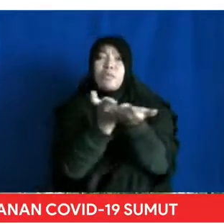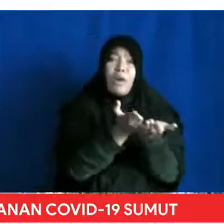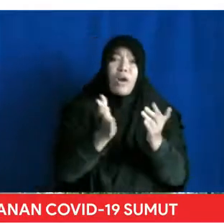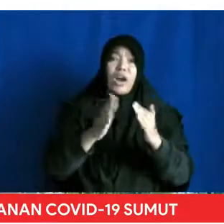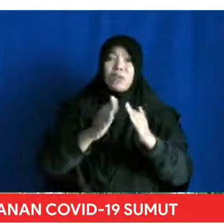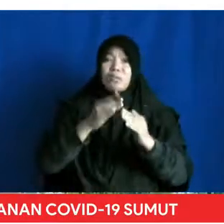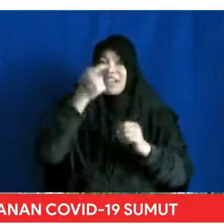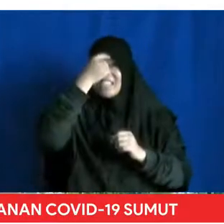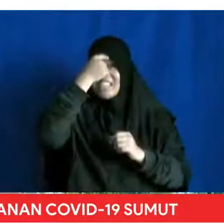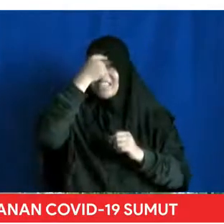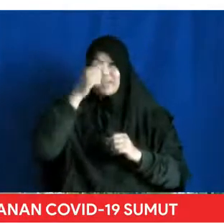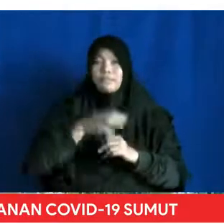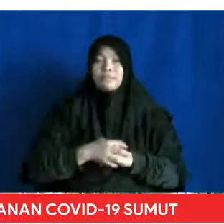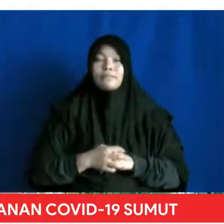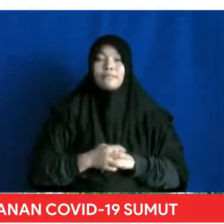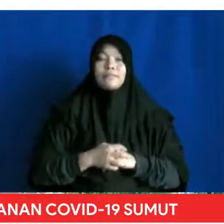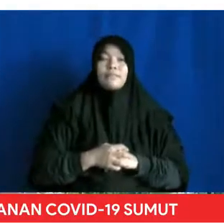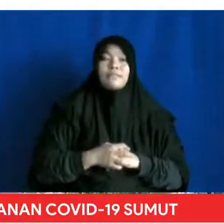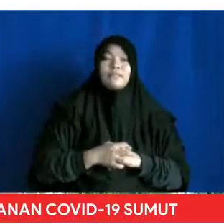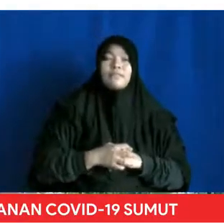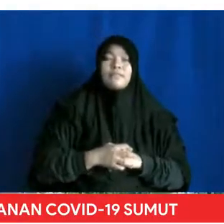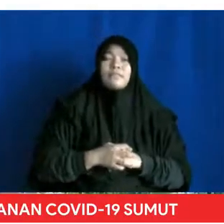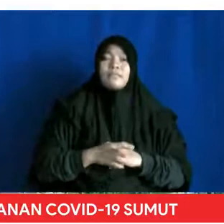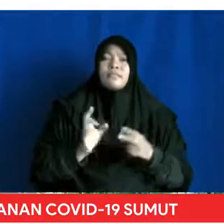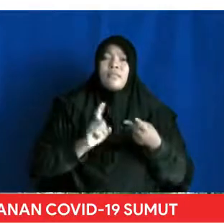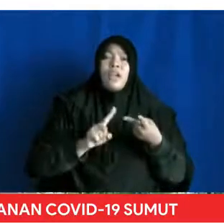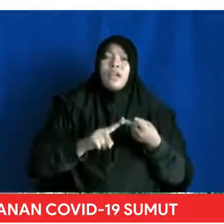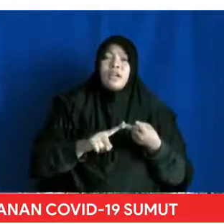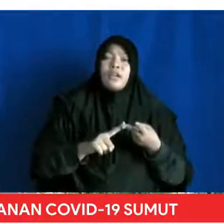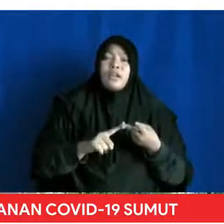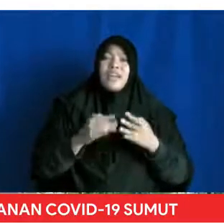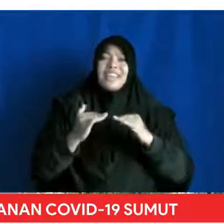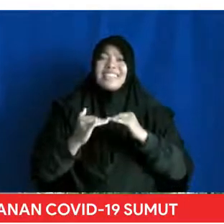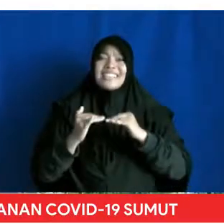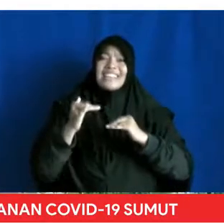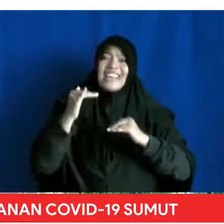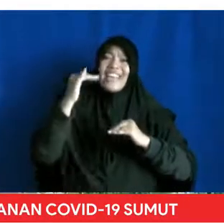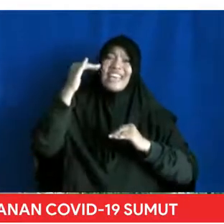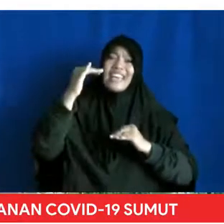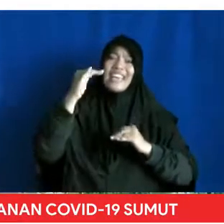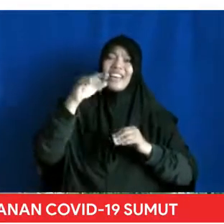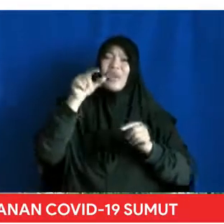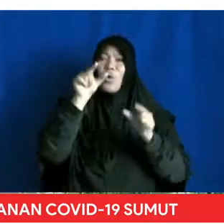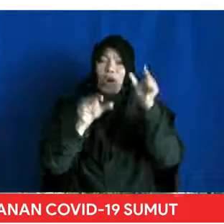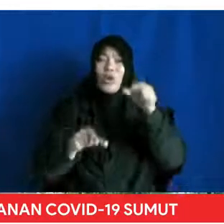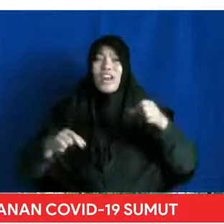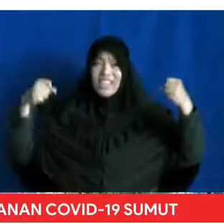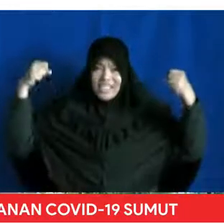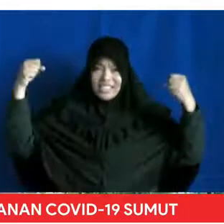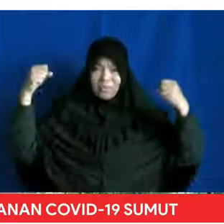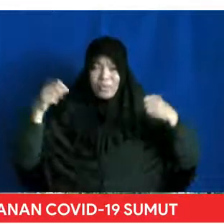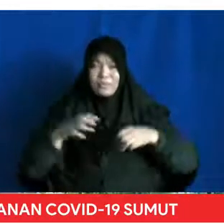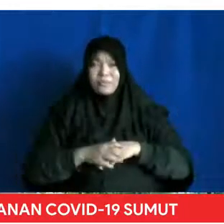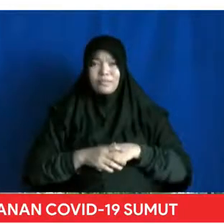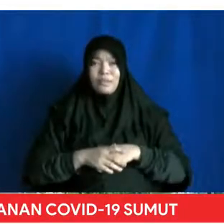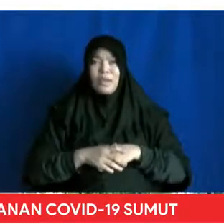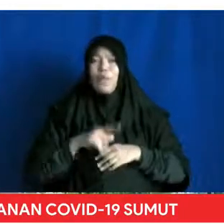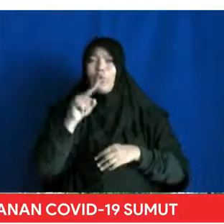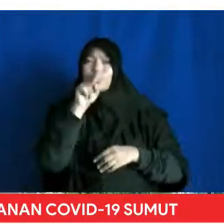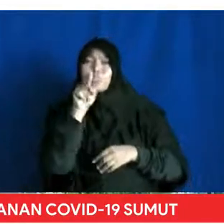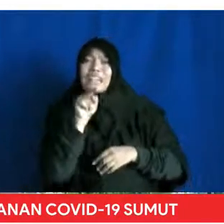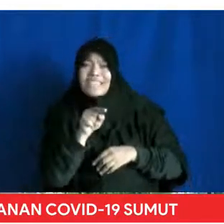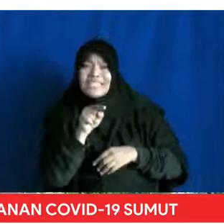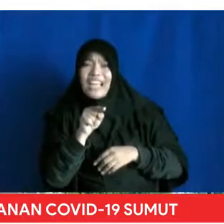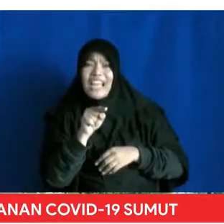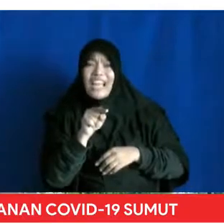Selanjutnya Ada kenaikan jumlah pasien sembuh Apakah anak-anak Dalam jumlah